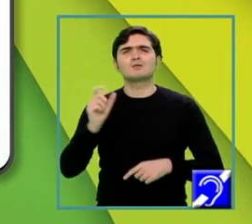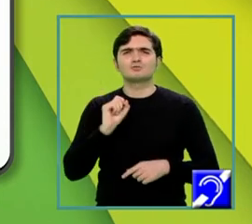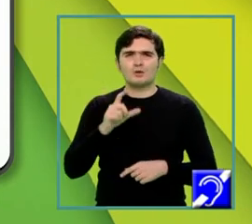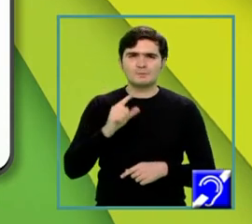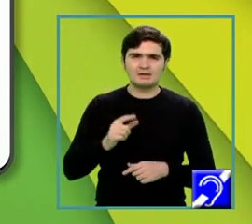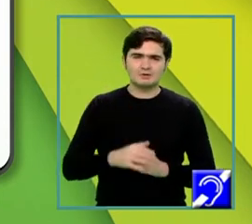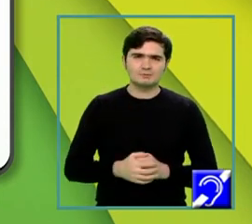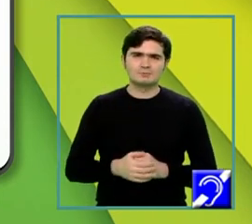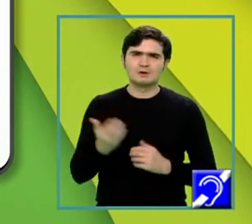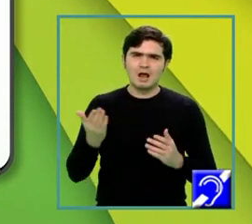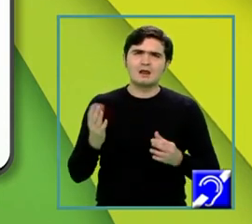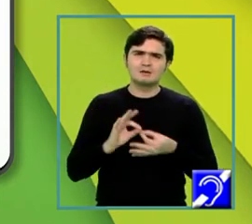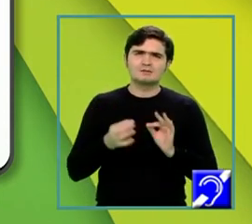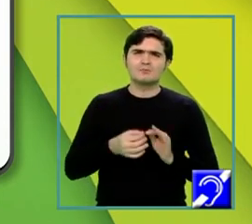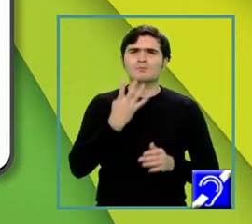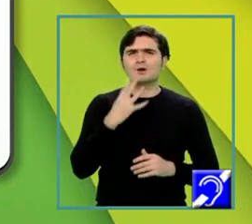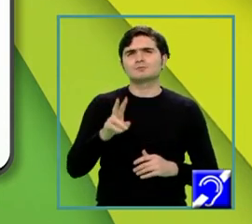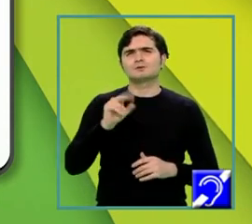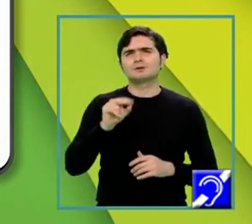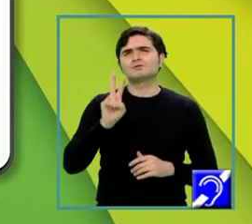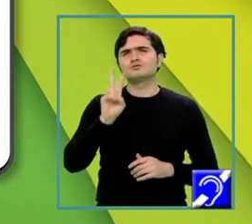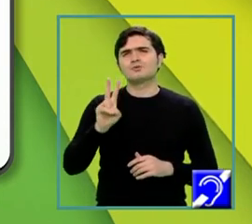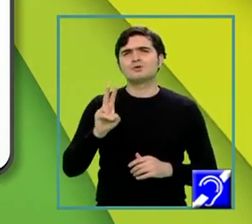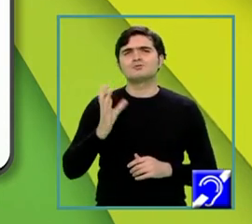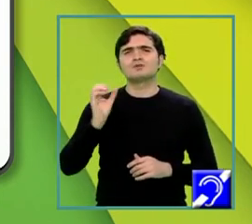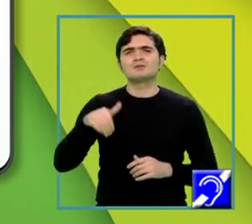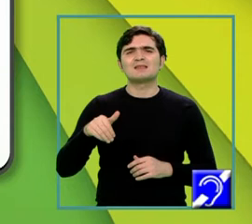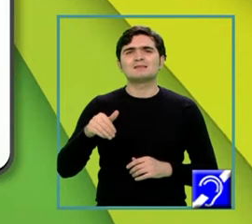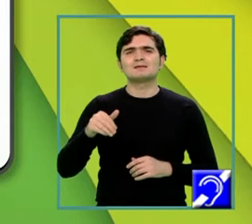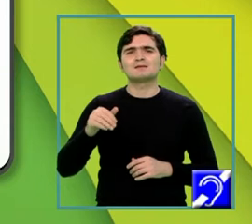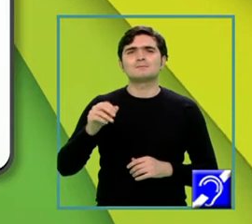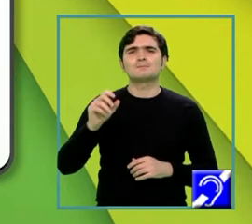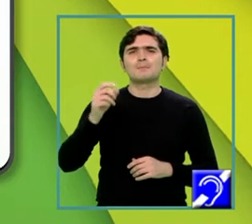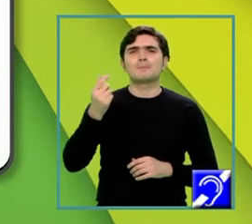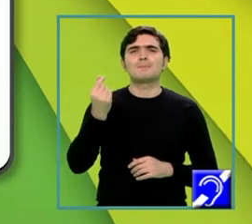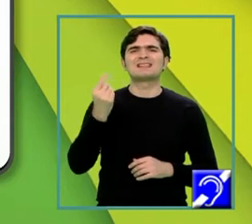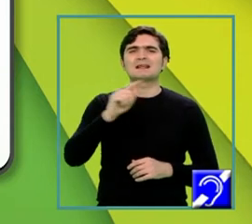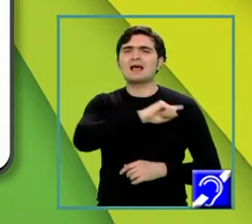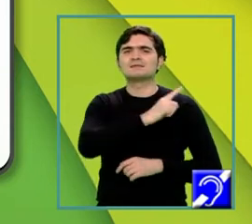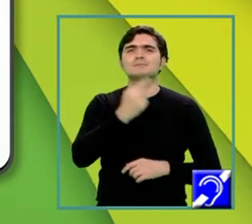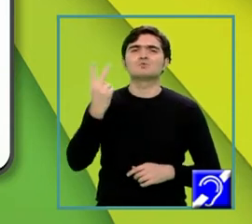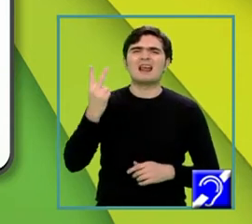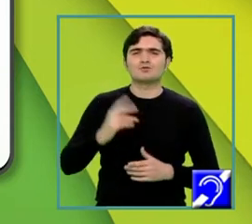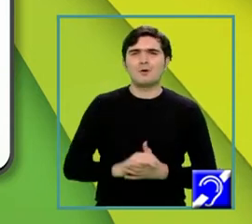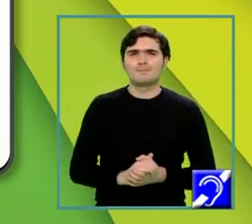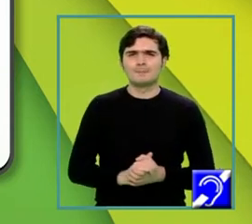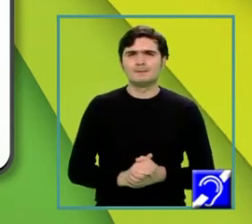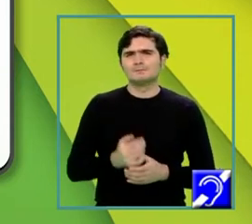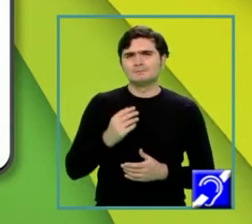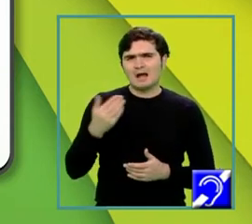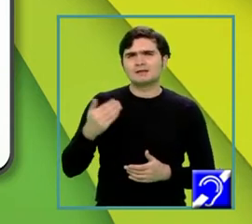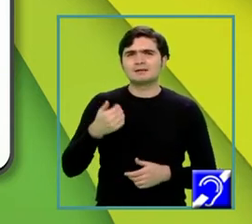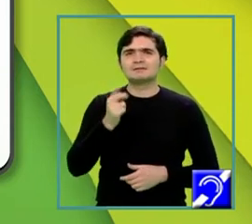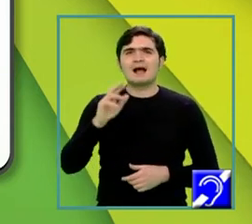de fapt, va fi 432 de centimetri pătrat. Deci, asta este area laterală. Apoi,